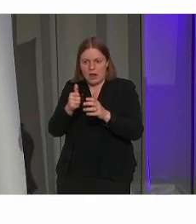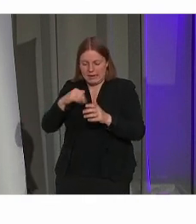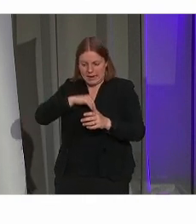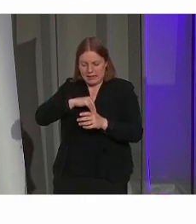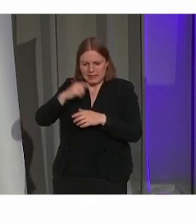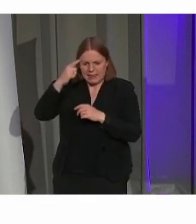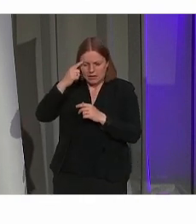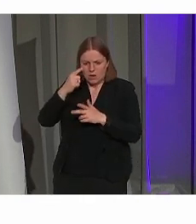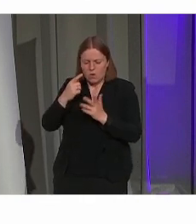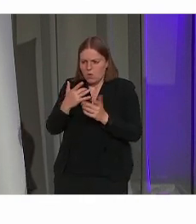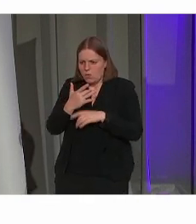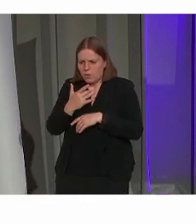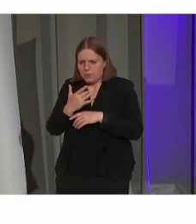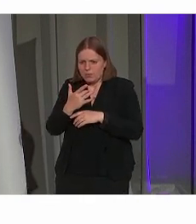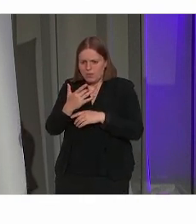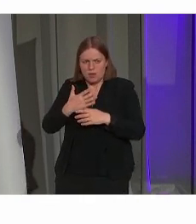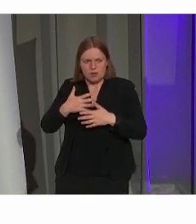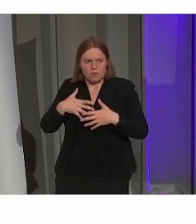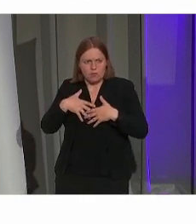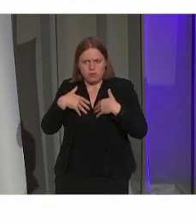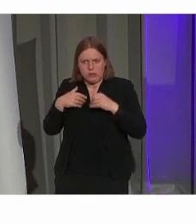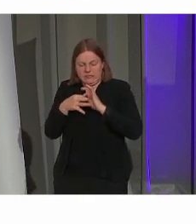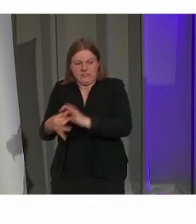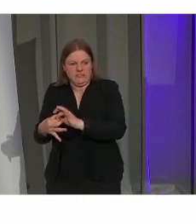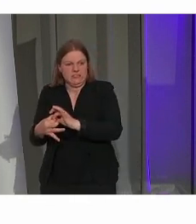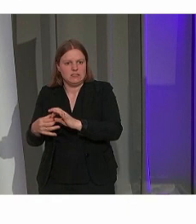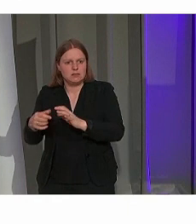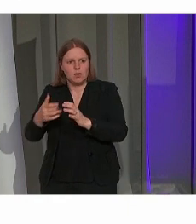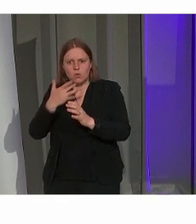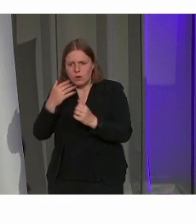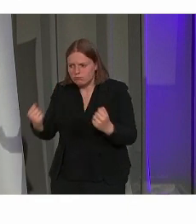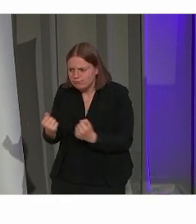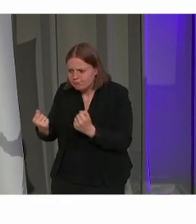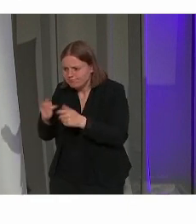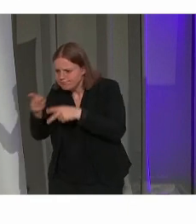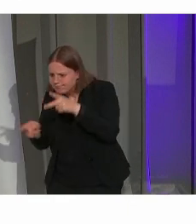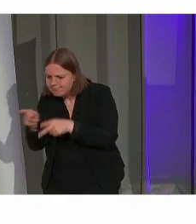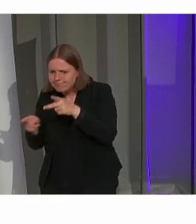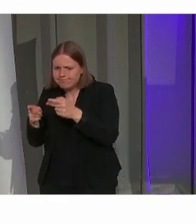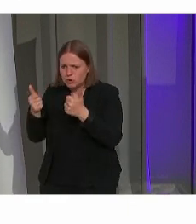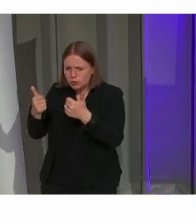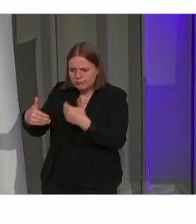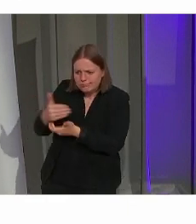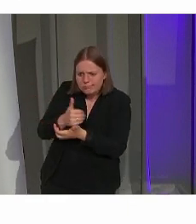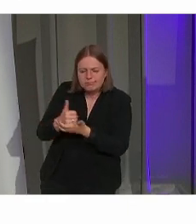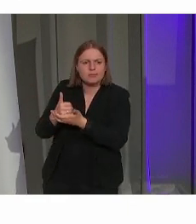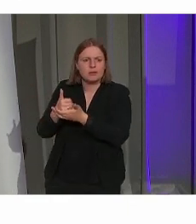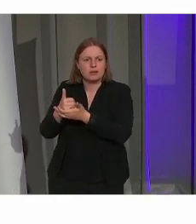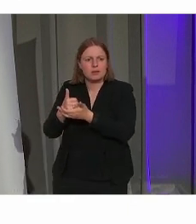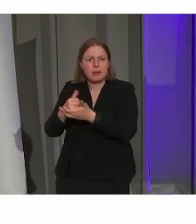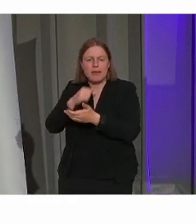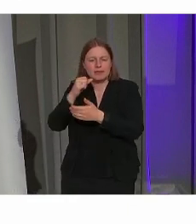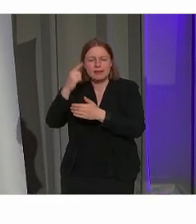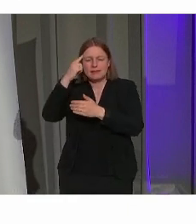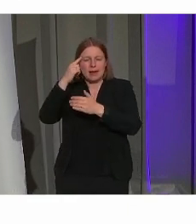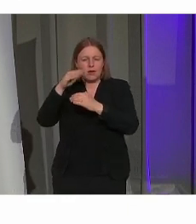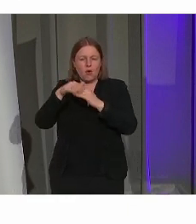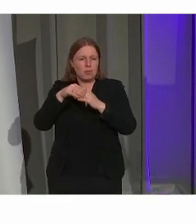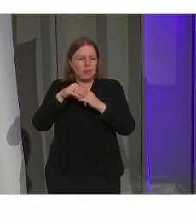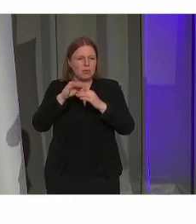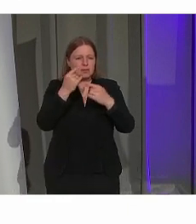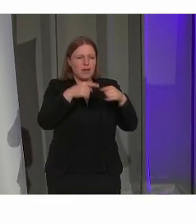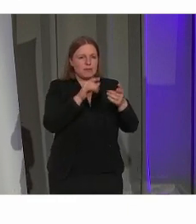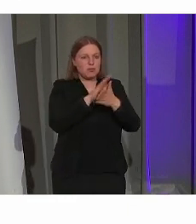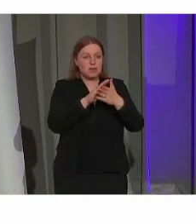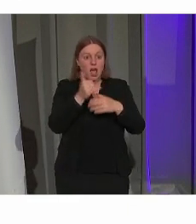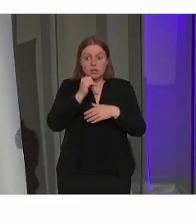een emotie en een goesting om dat erfgoed op een best mogelijke manier te bewaren. En aanpassingen aan